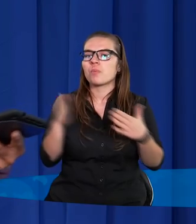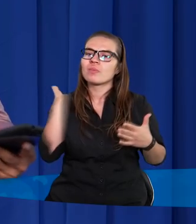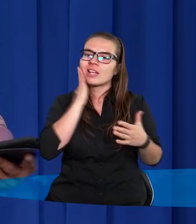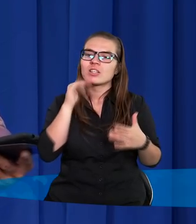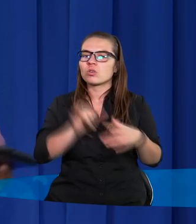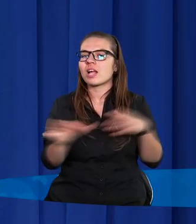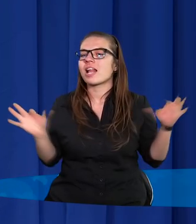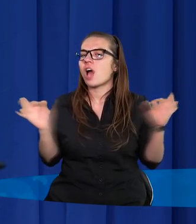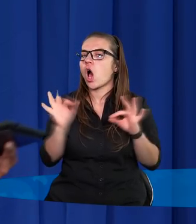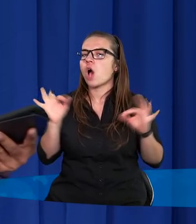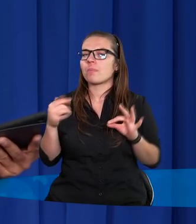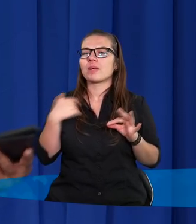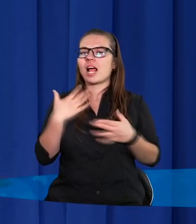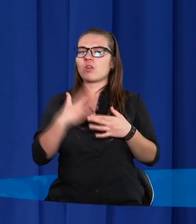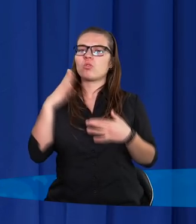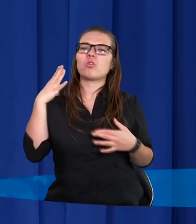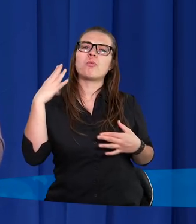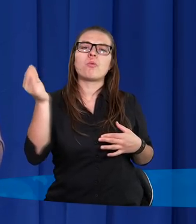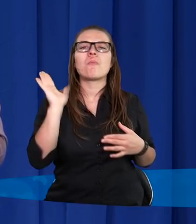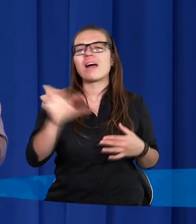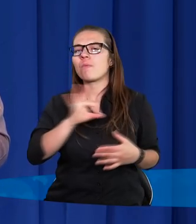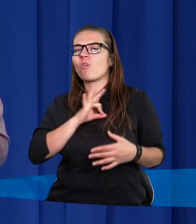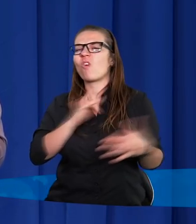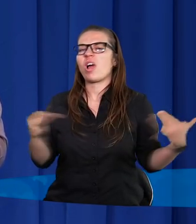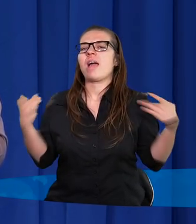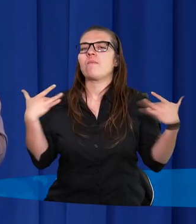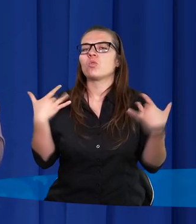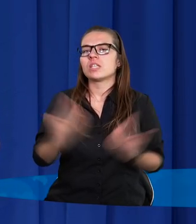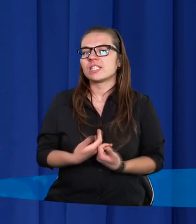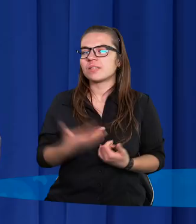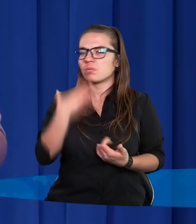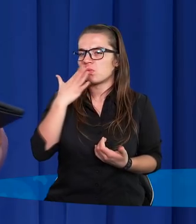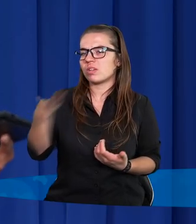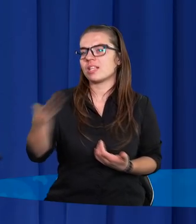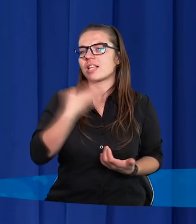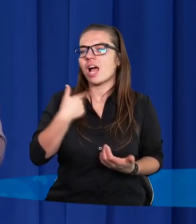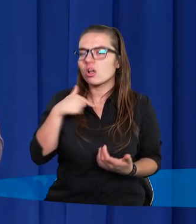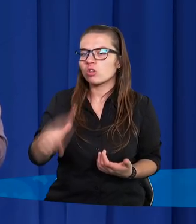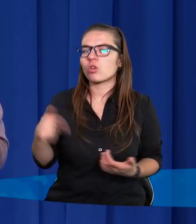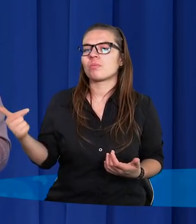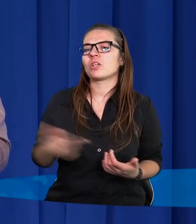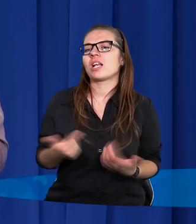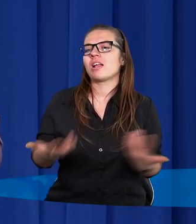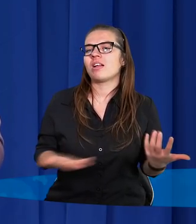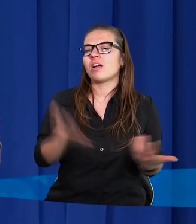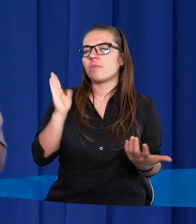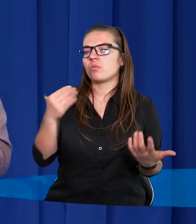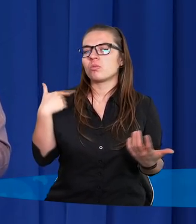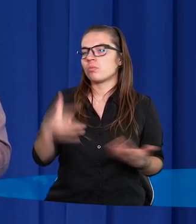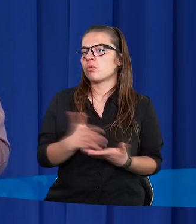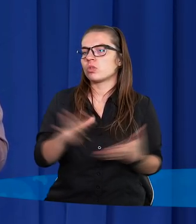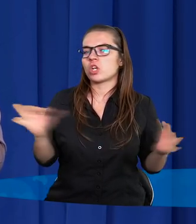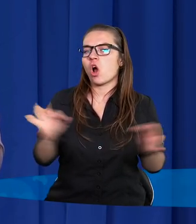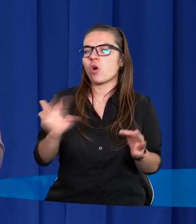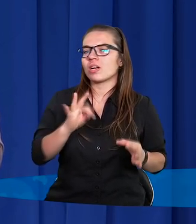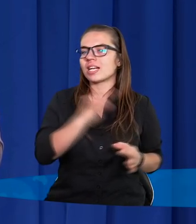mieszkać, tu jest okropnie, ja pójdę i będę żył po swojemu. I mówi, daj mi to, co mi się należy. To już było okrutne